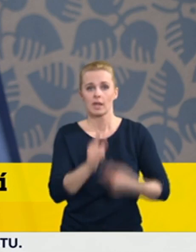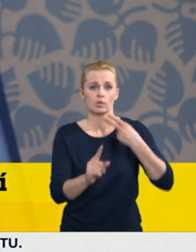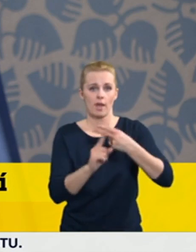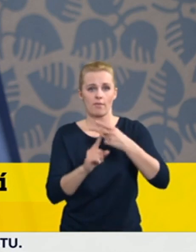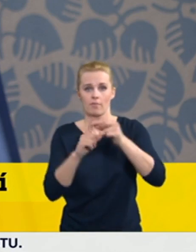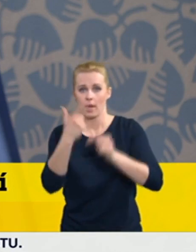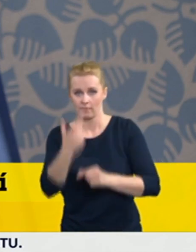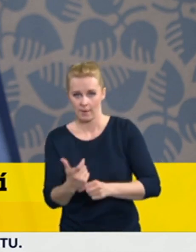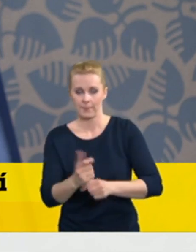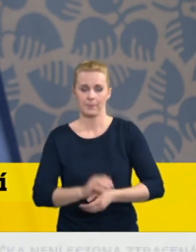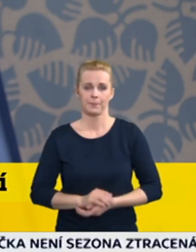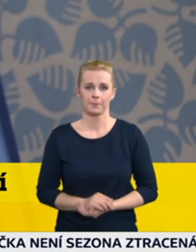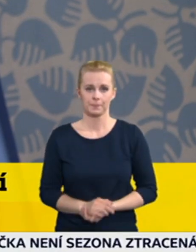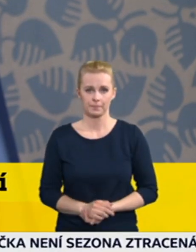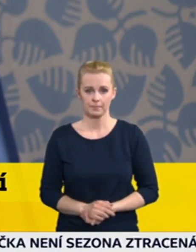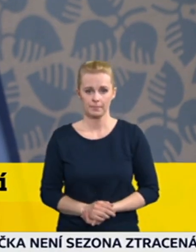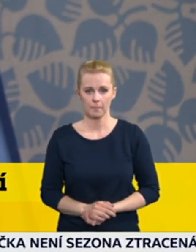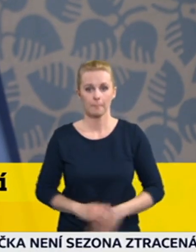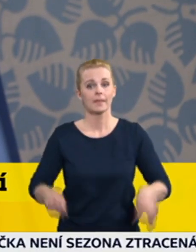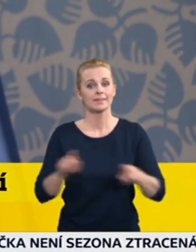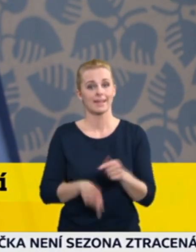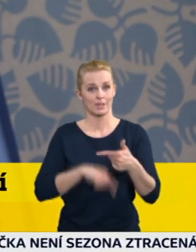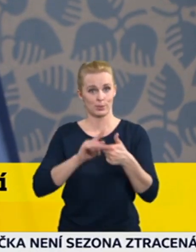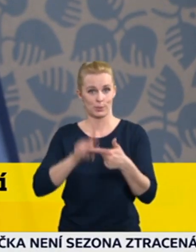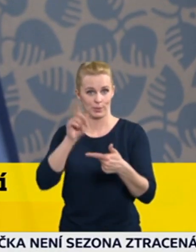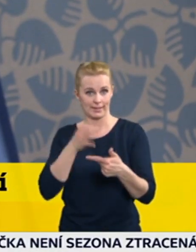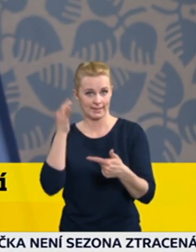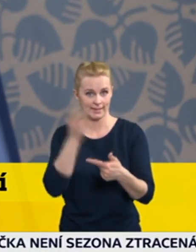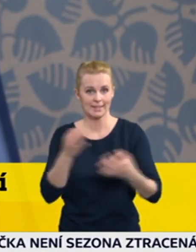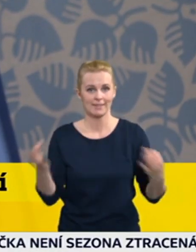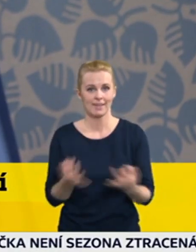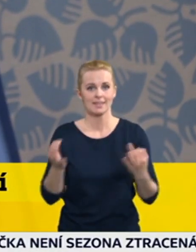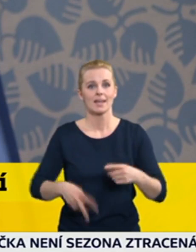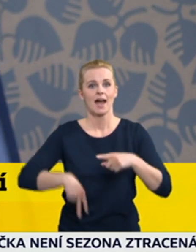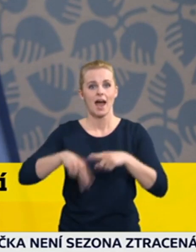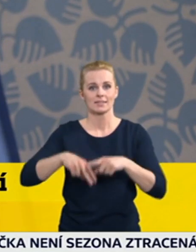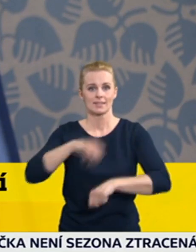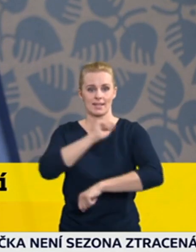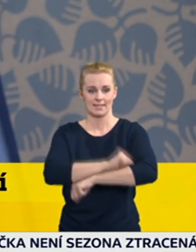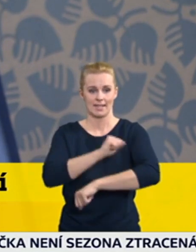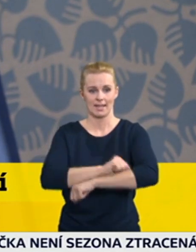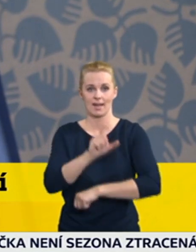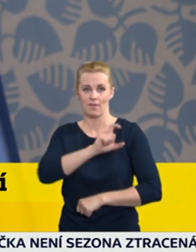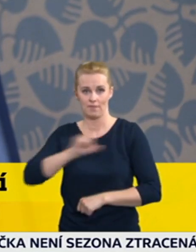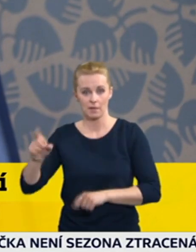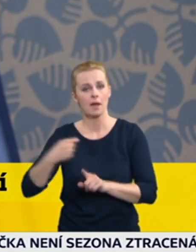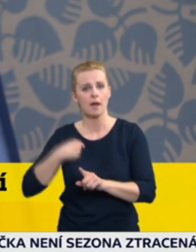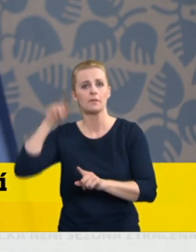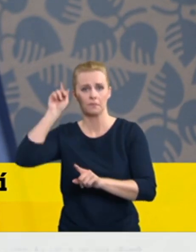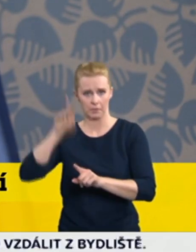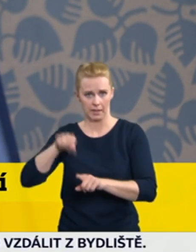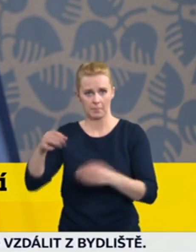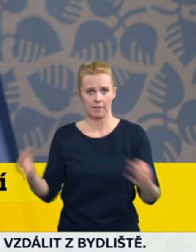situacích. A váš druhý dotaz na AstraZeneca. Vím o tomto ustanovení z německé